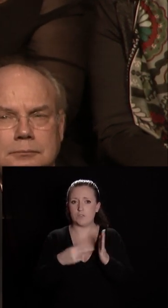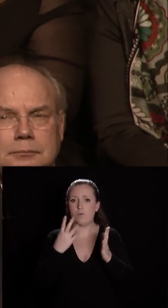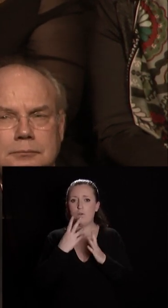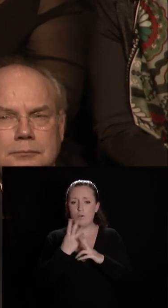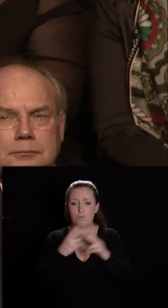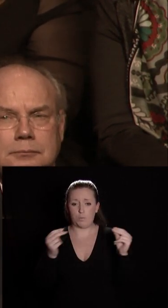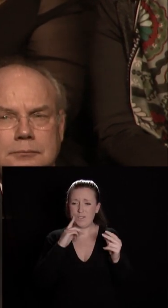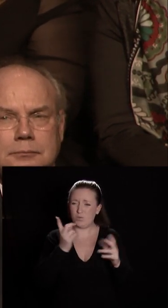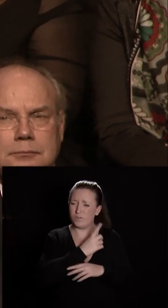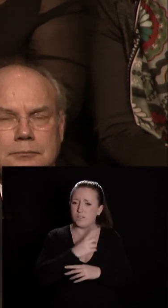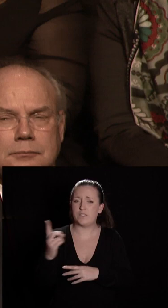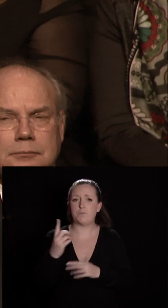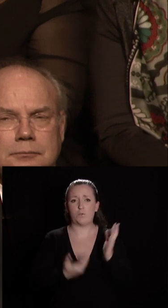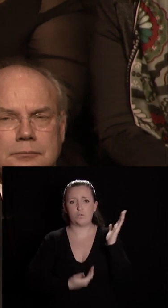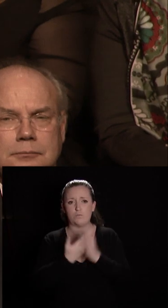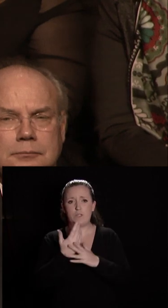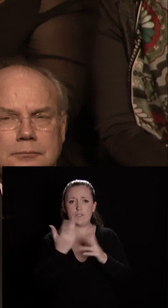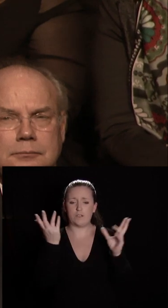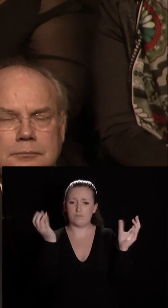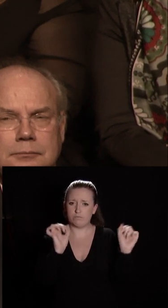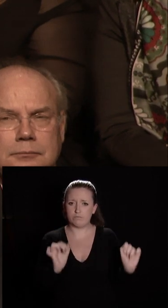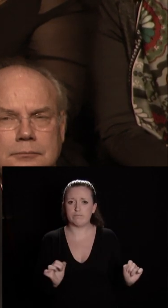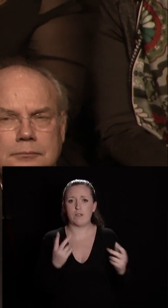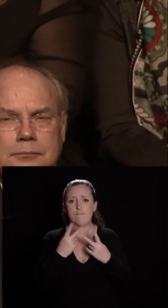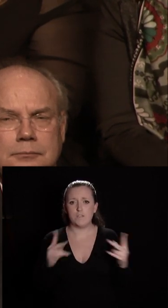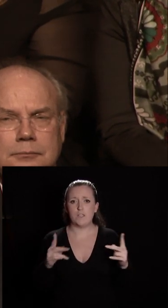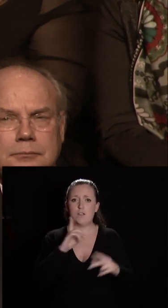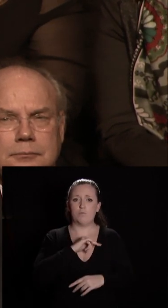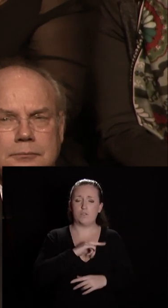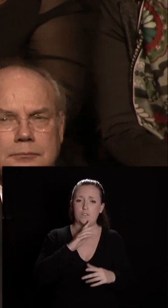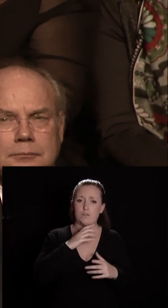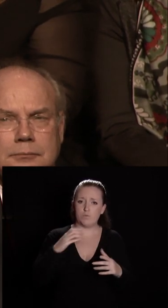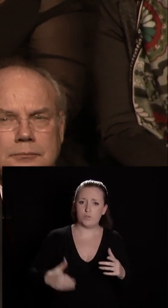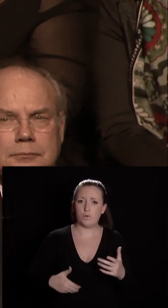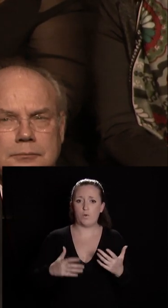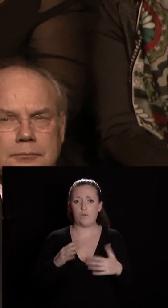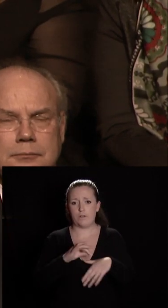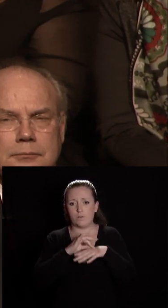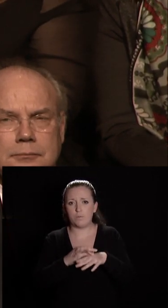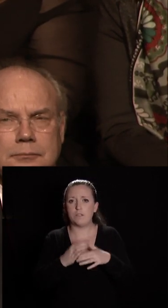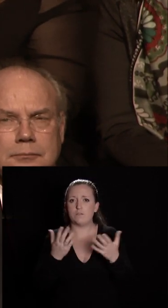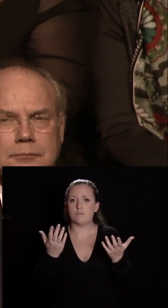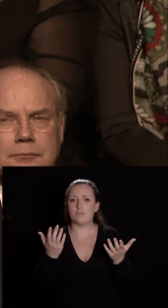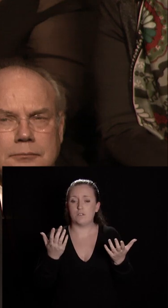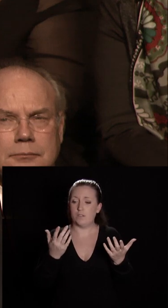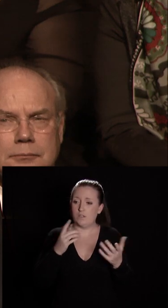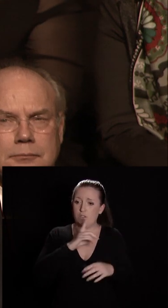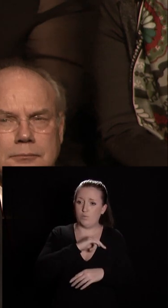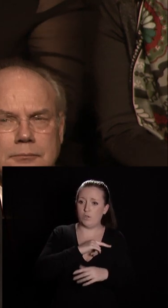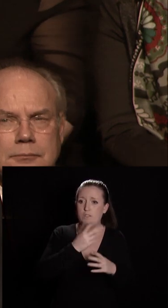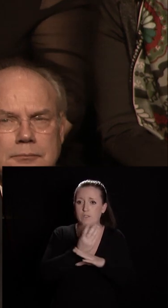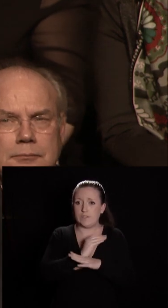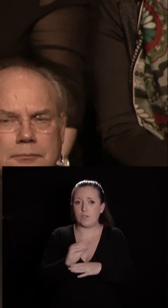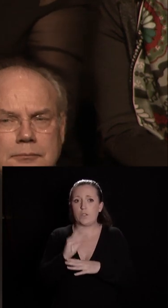tous les dimanches matin nettoie la ville policiers municipaux qui accompagnent autant que faire se peut dans leur mission les forces de police et de